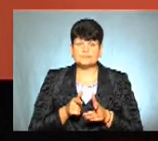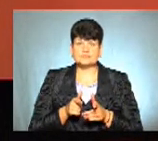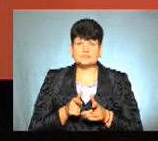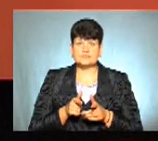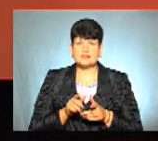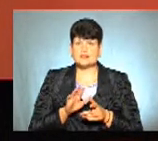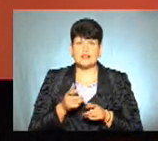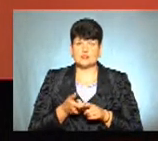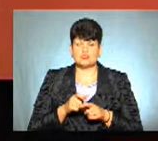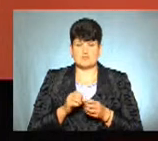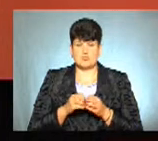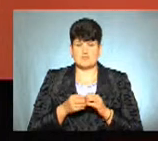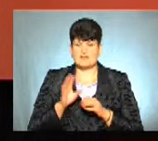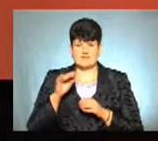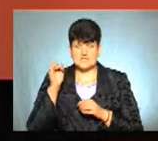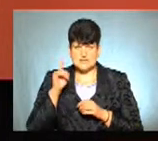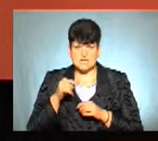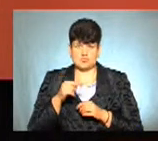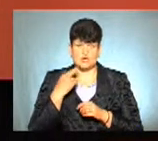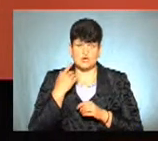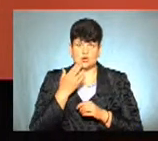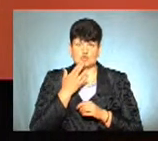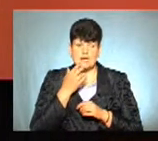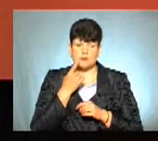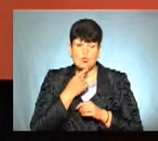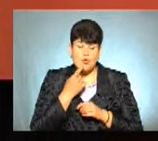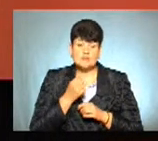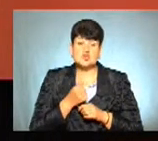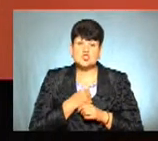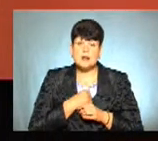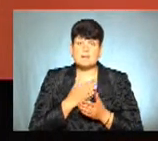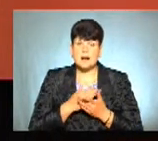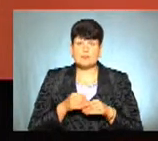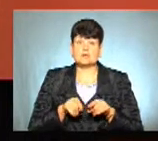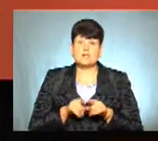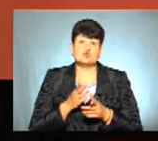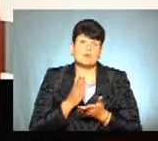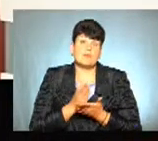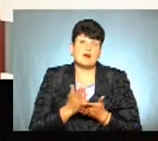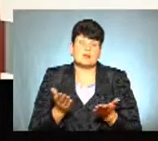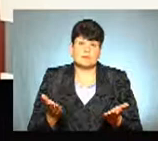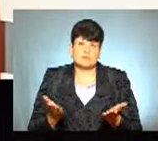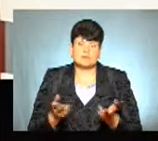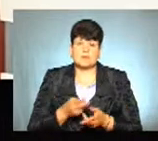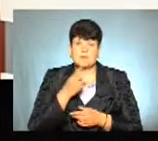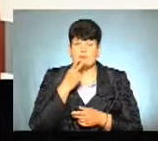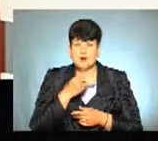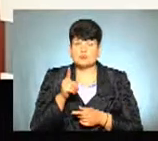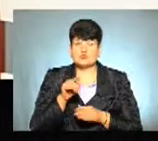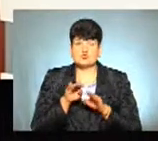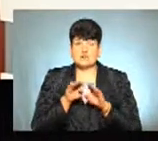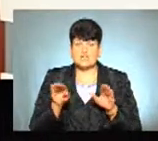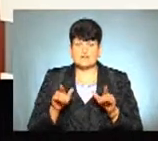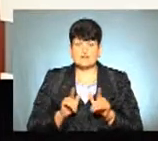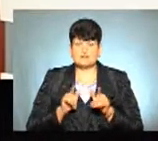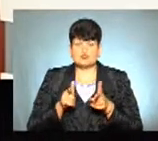проблематично, адже не всі знають іноземну мову. Але, на жаль, маємо те, що маємо. Тобто, бачимо, що рівень вступу